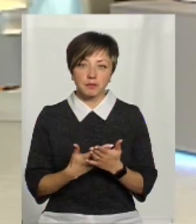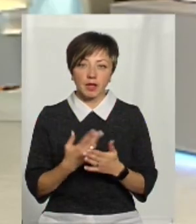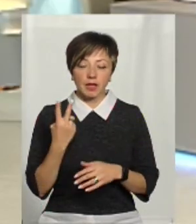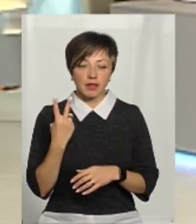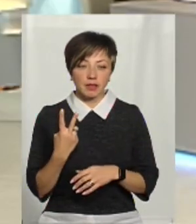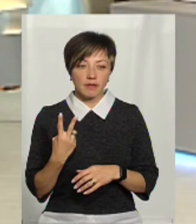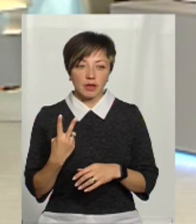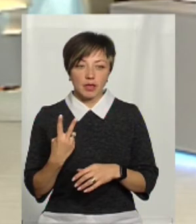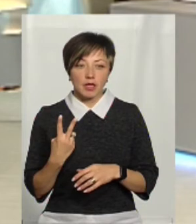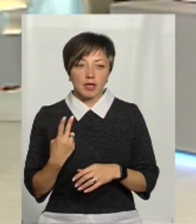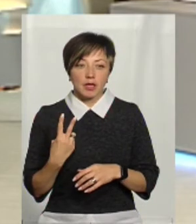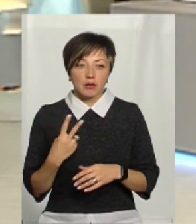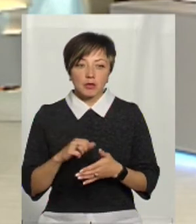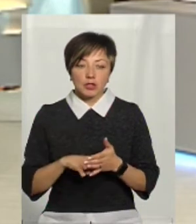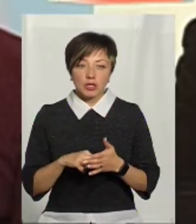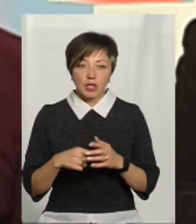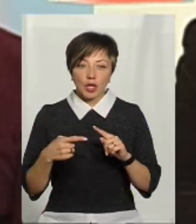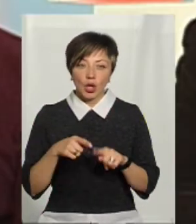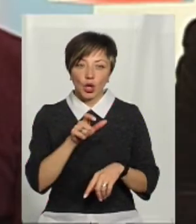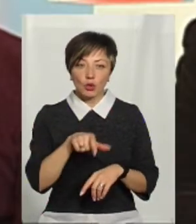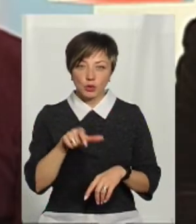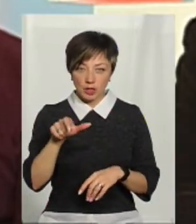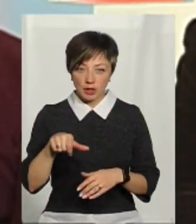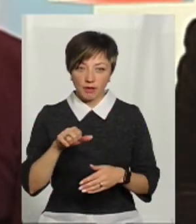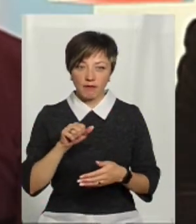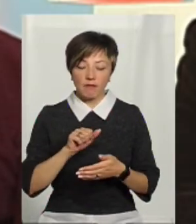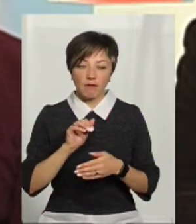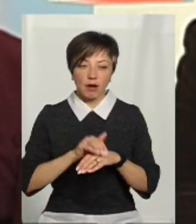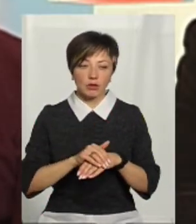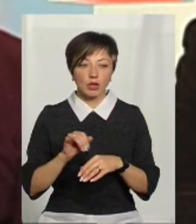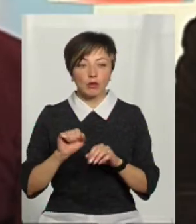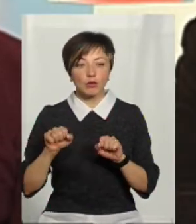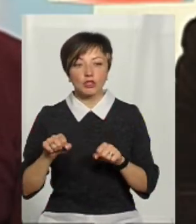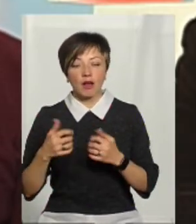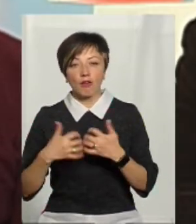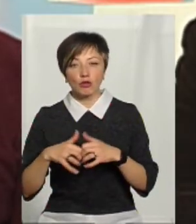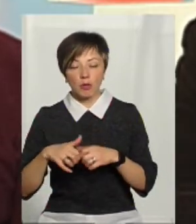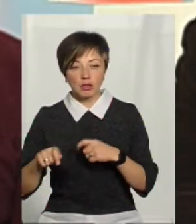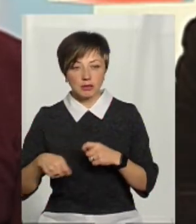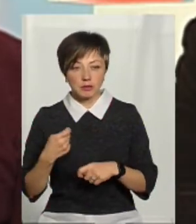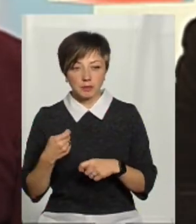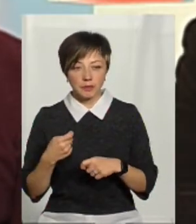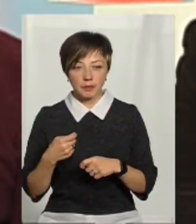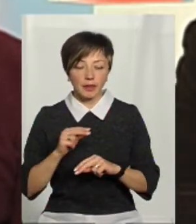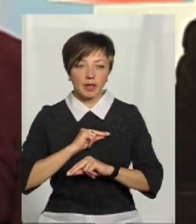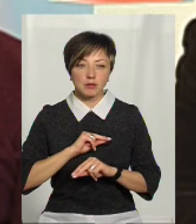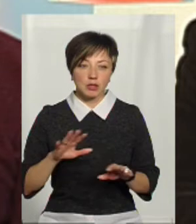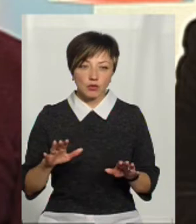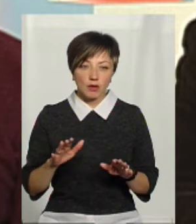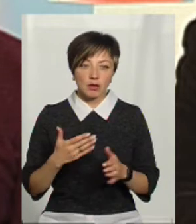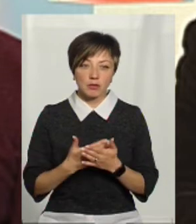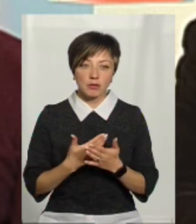Дві причини, на мій погляд, можуть бути. Це як людський фактор. І, можливо, автоматика. Дизні спрацювала